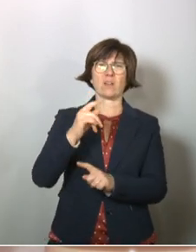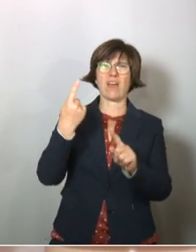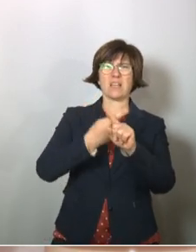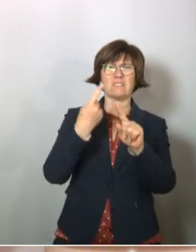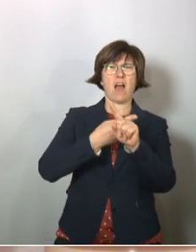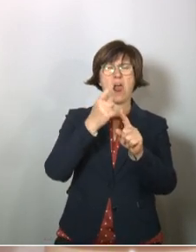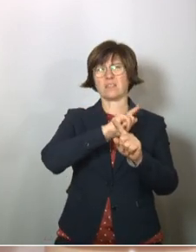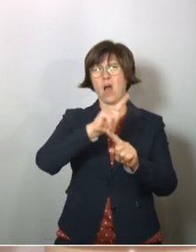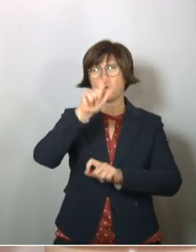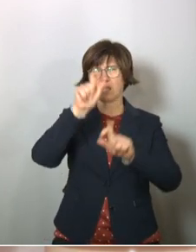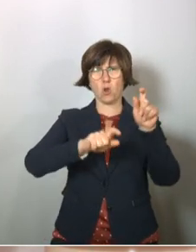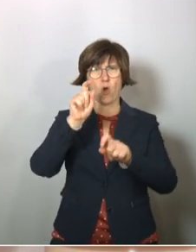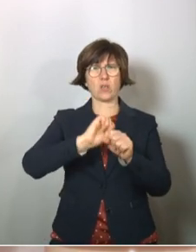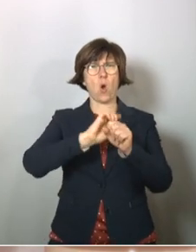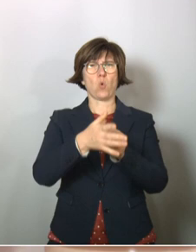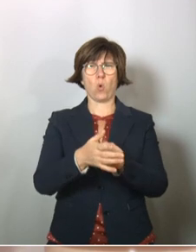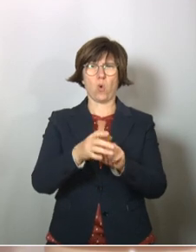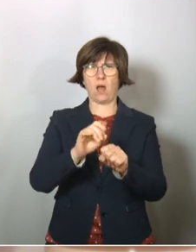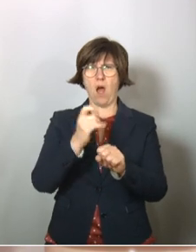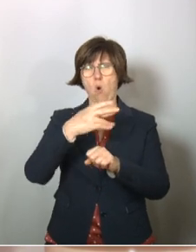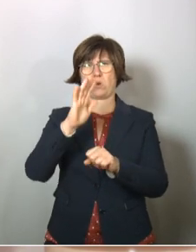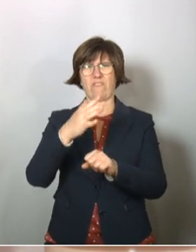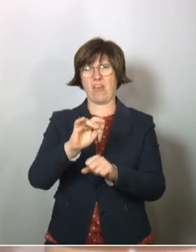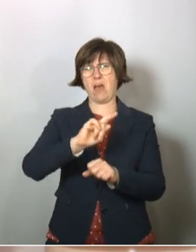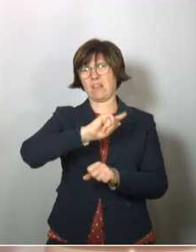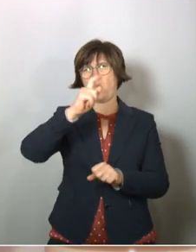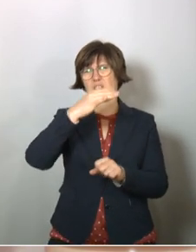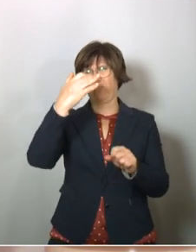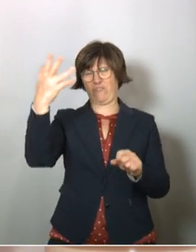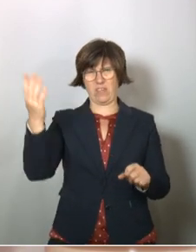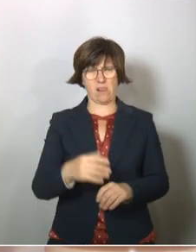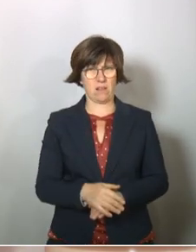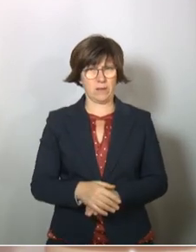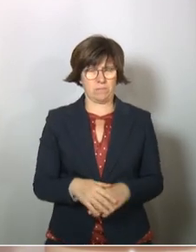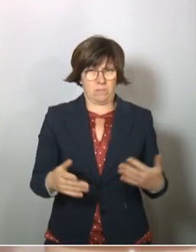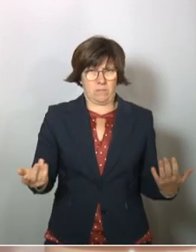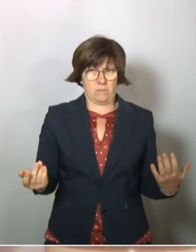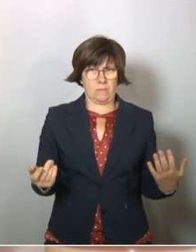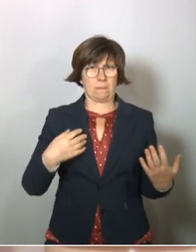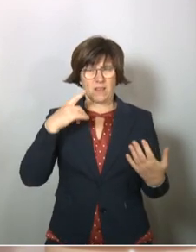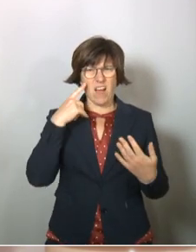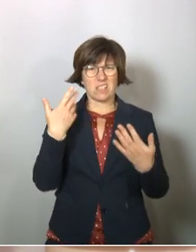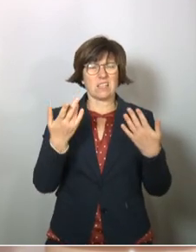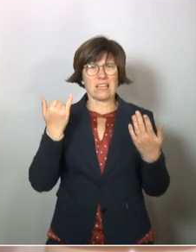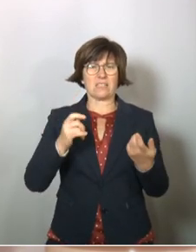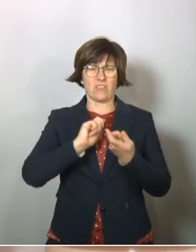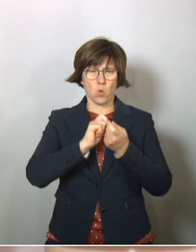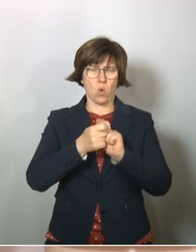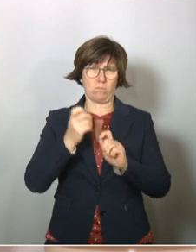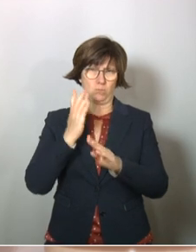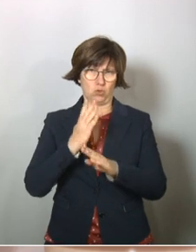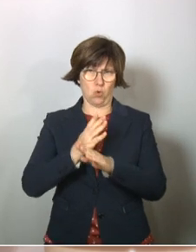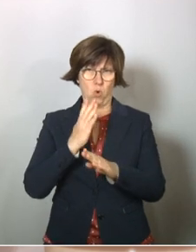viel, tausend Leute haben jetzt das Coronavirus. Und man weiß auch, glücklicherweise ist das inzwischen geändert worden,